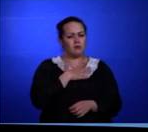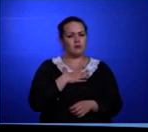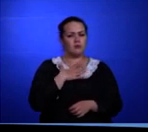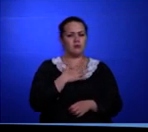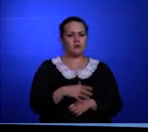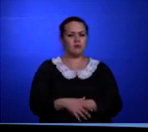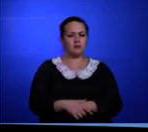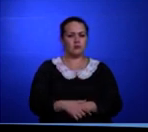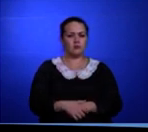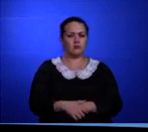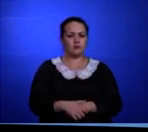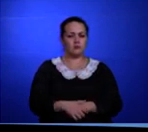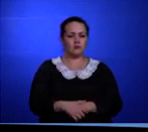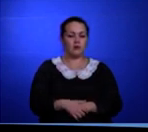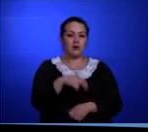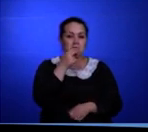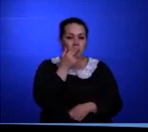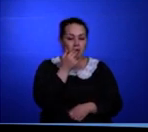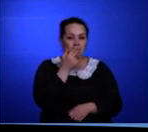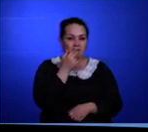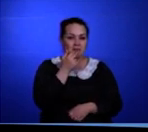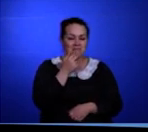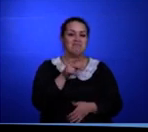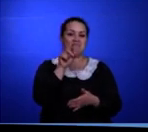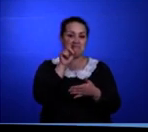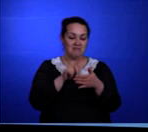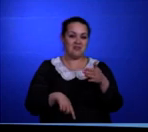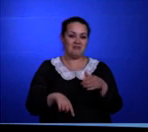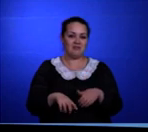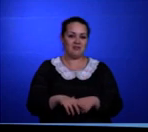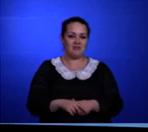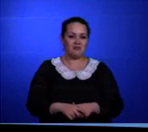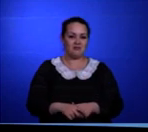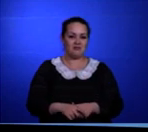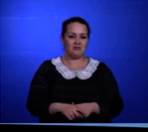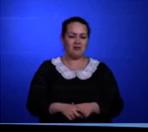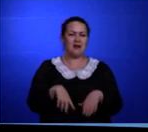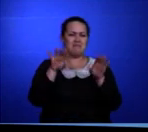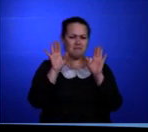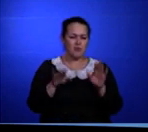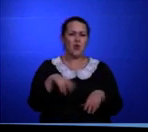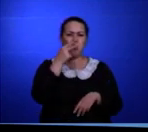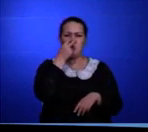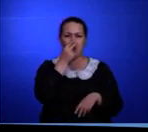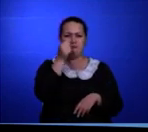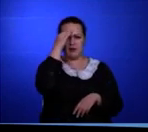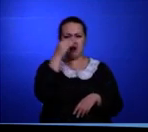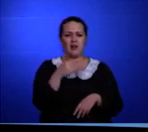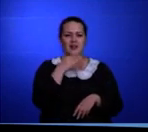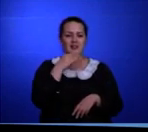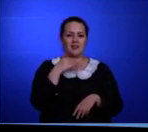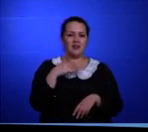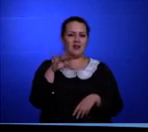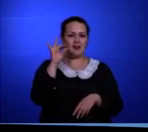А он, малыш, поверил. Пусть они увидят его отца, и чабаны